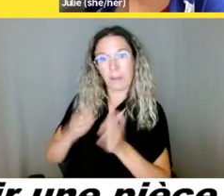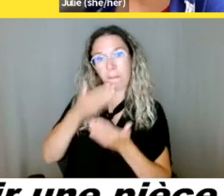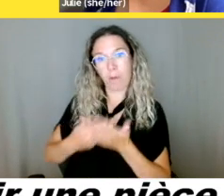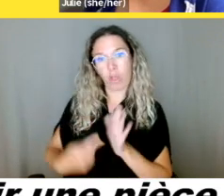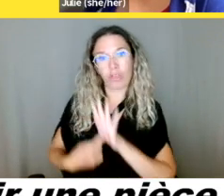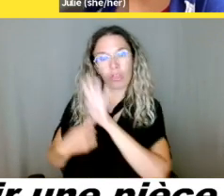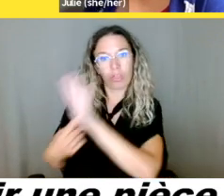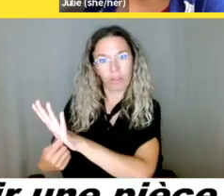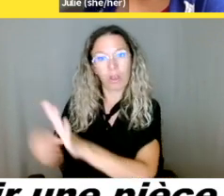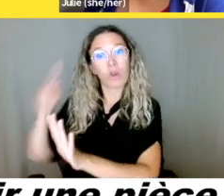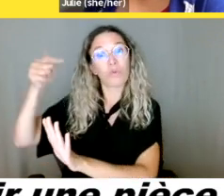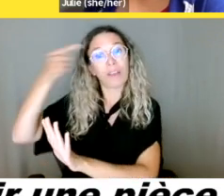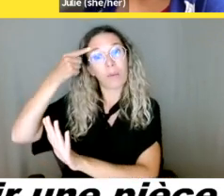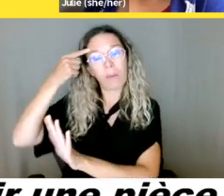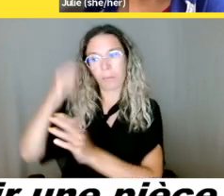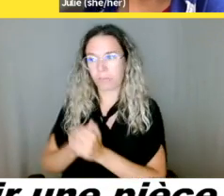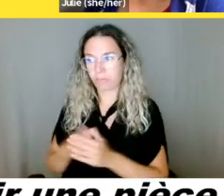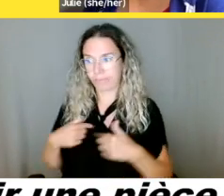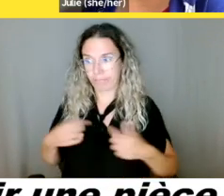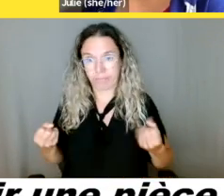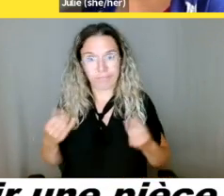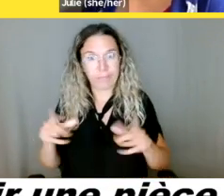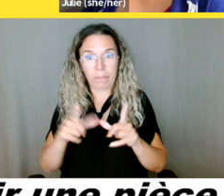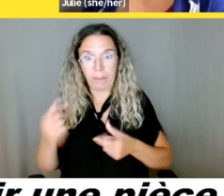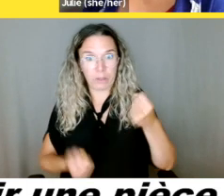ou porter mon passeport. Qu'est-ce que je peux faire?